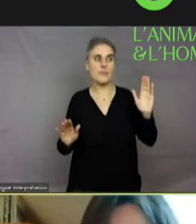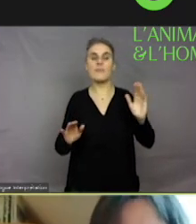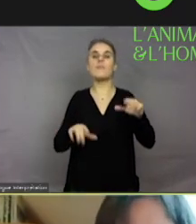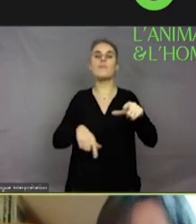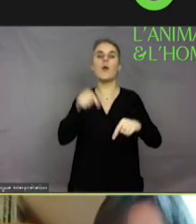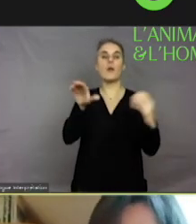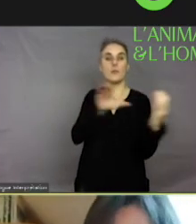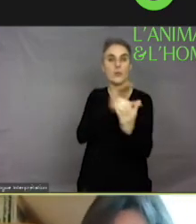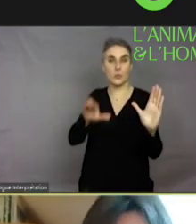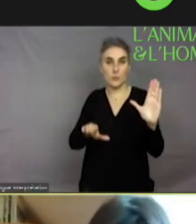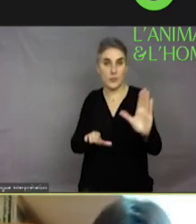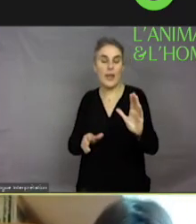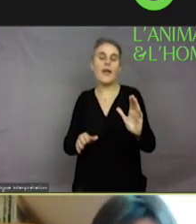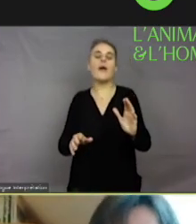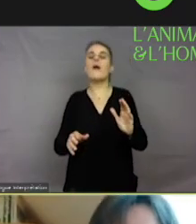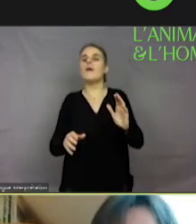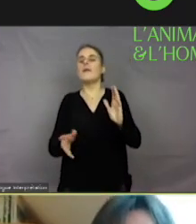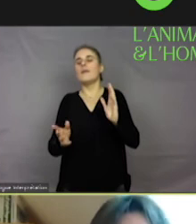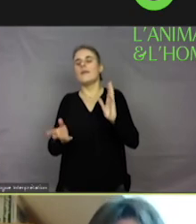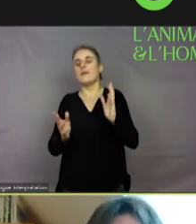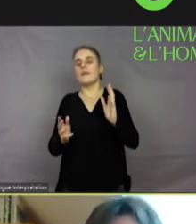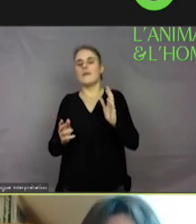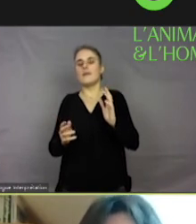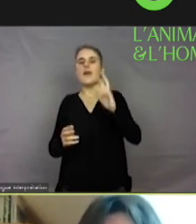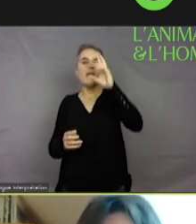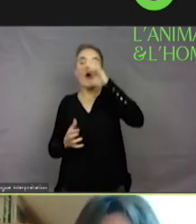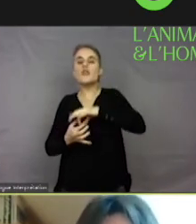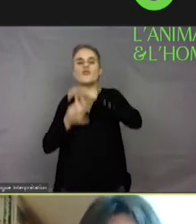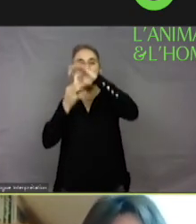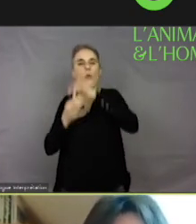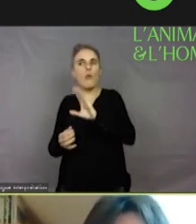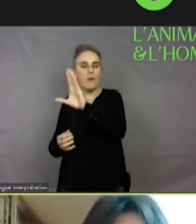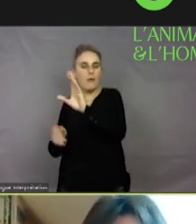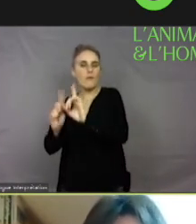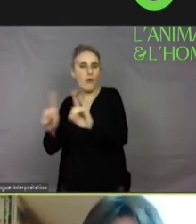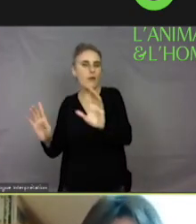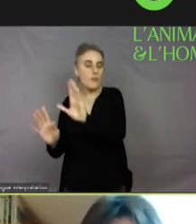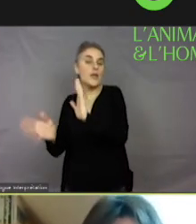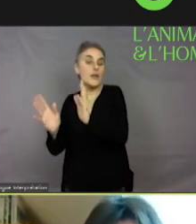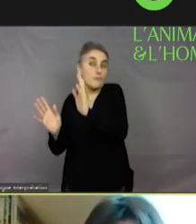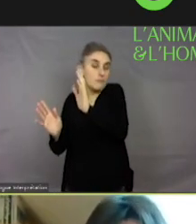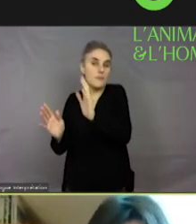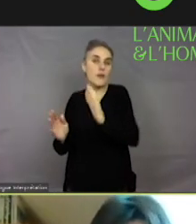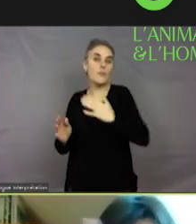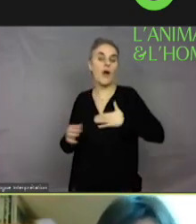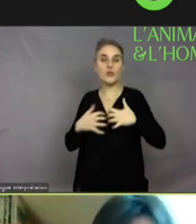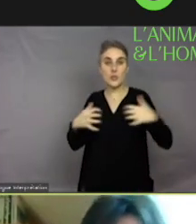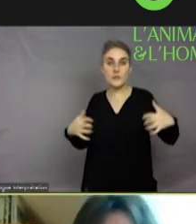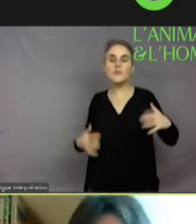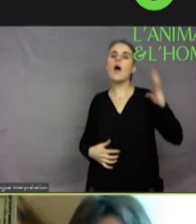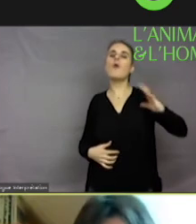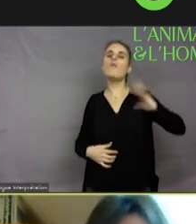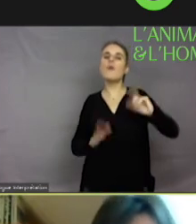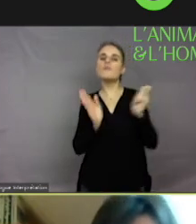qui est récupéré par les religions, par tout ce qui est mystique. Je ne veux pas, moi, je suis une scientifique. Je suis encore, à l'époque médiévale, foi et